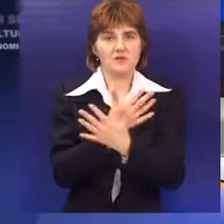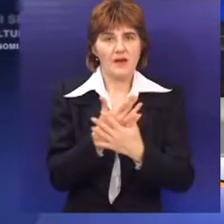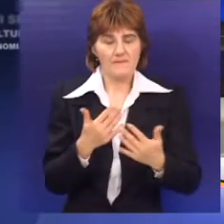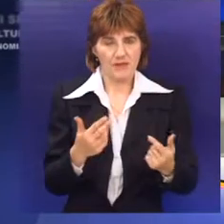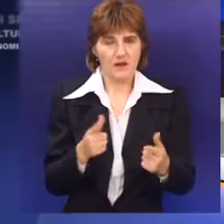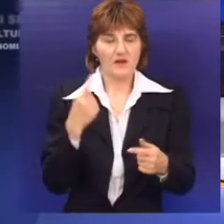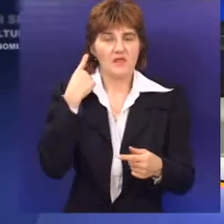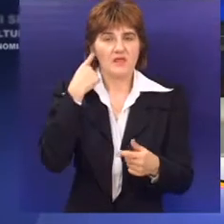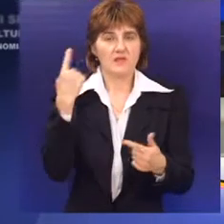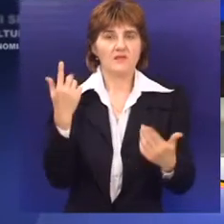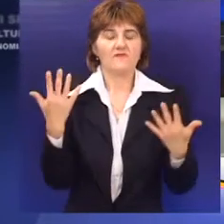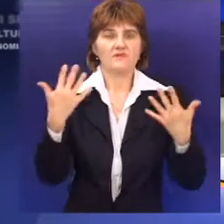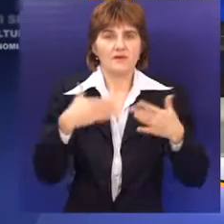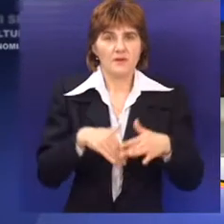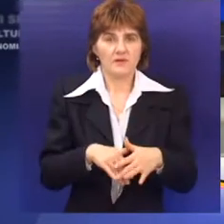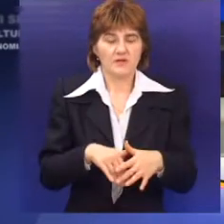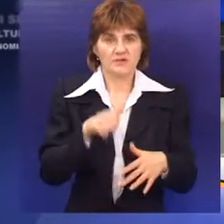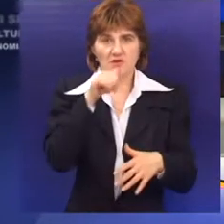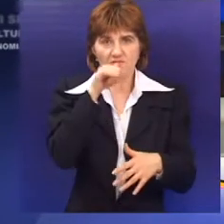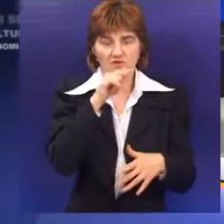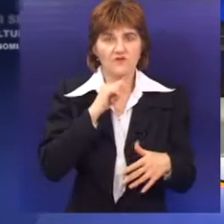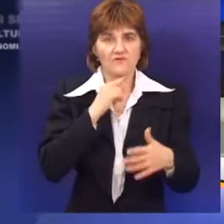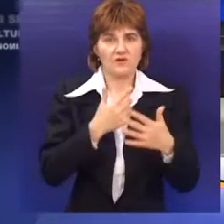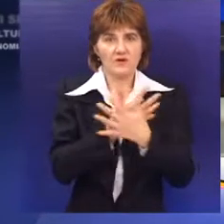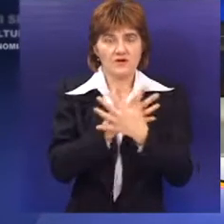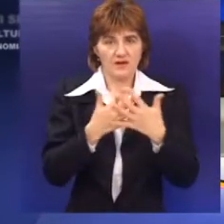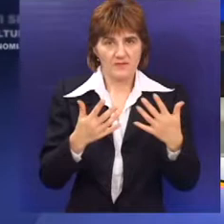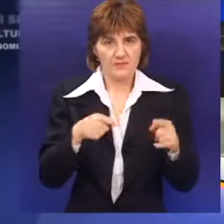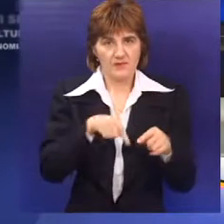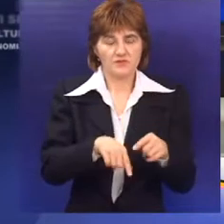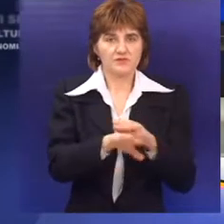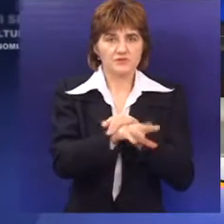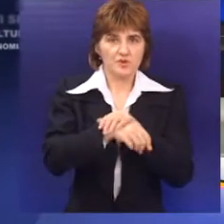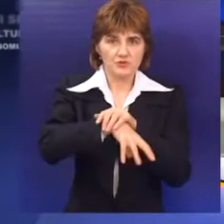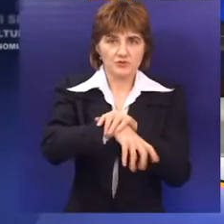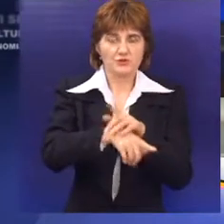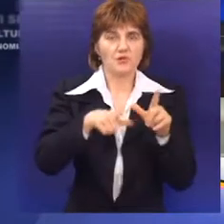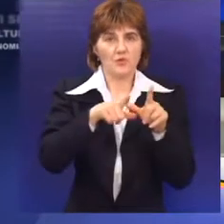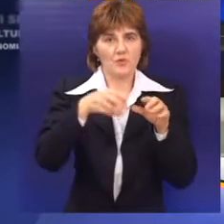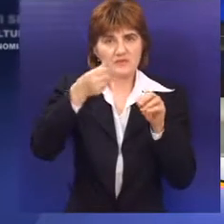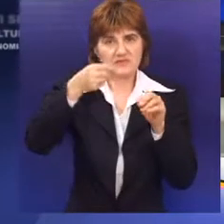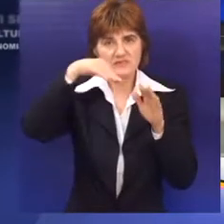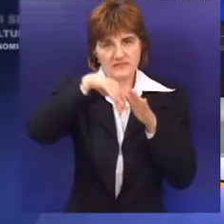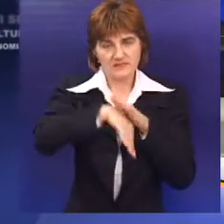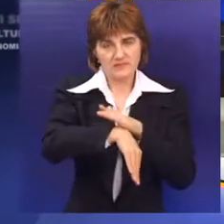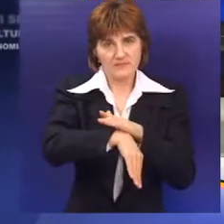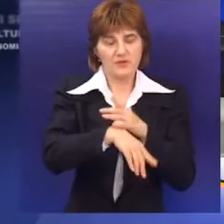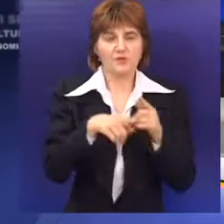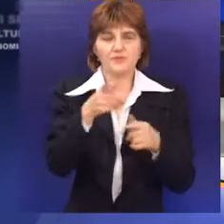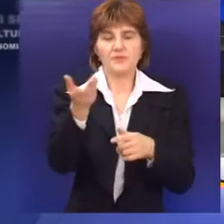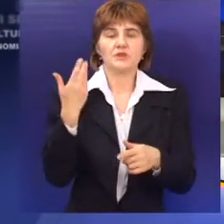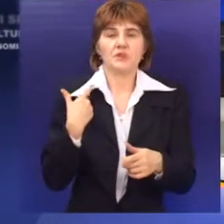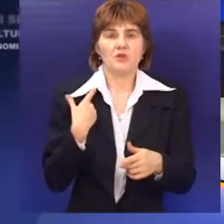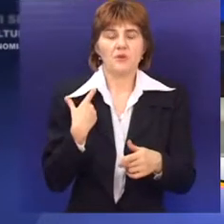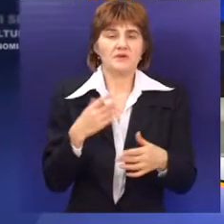finansiralo javno-komunalno preduzeće Vodovodi kanalizacija, počelo je sa postavljanjem u zemlju. Posao za izvođača radova putem